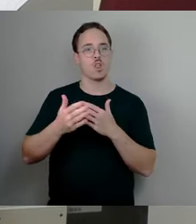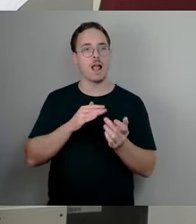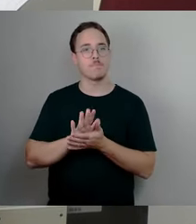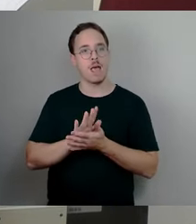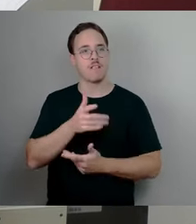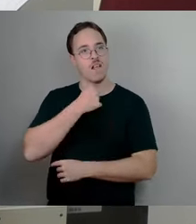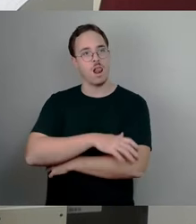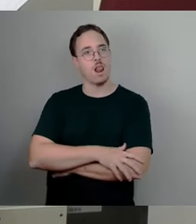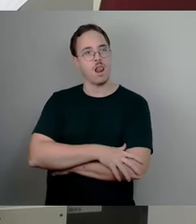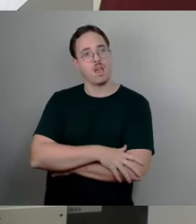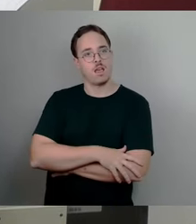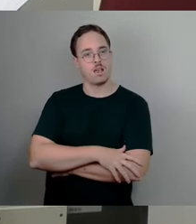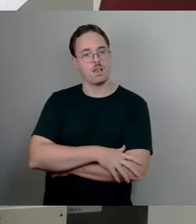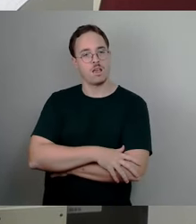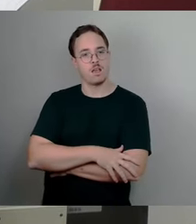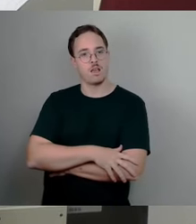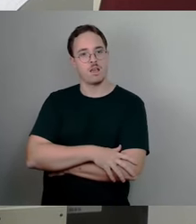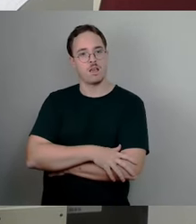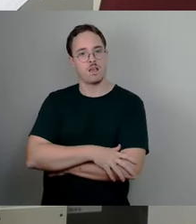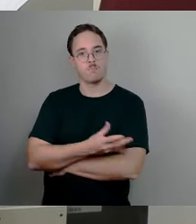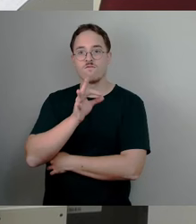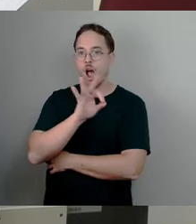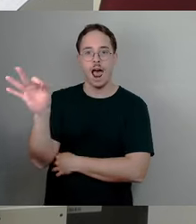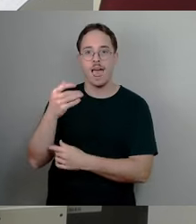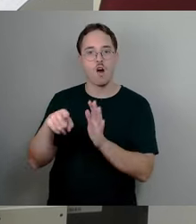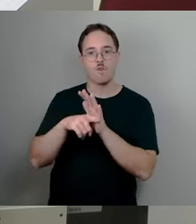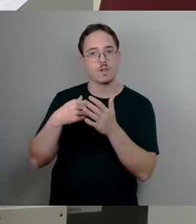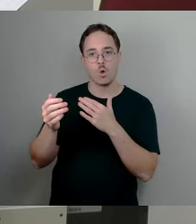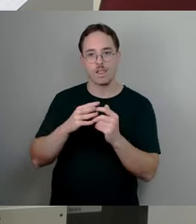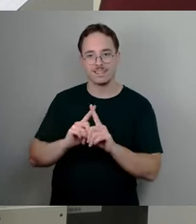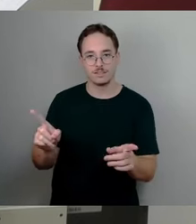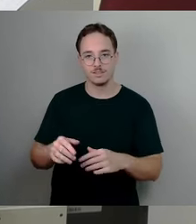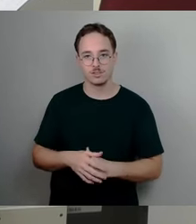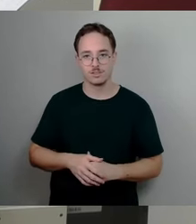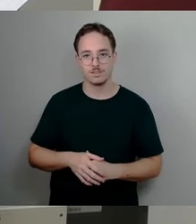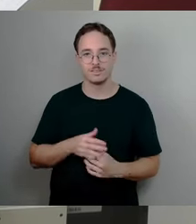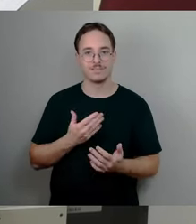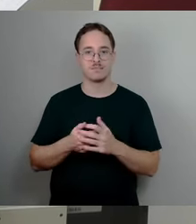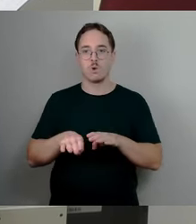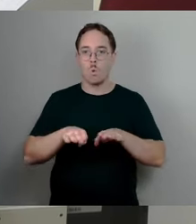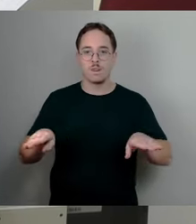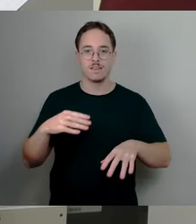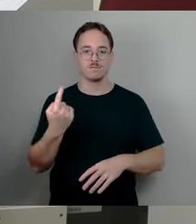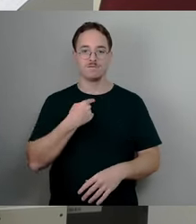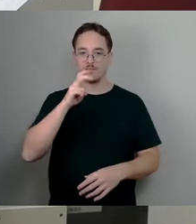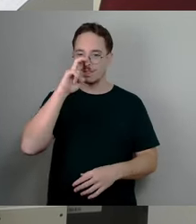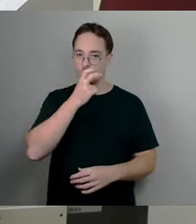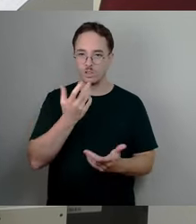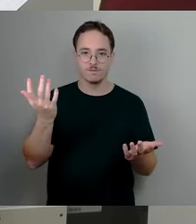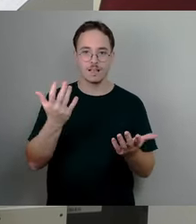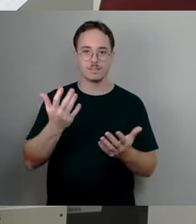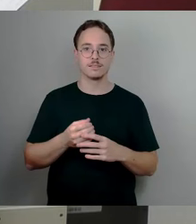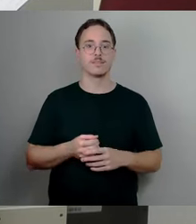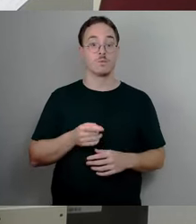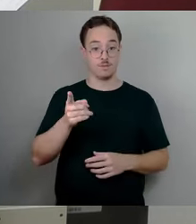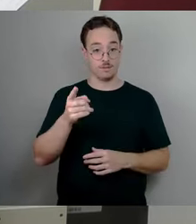wurde schon gesagt, es bleibt ja nicht für alle aufkommensneutral. Also im Grunde versuchen wir, die richtige Entscheidung des Bundesverfassungsgerichts, dass